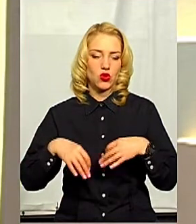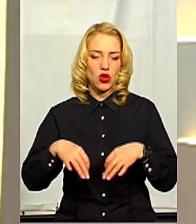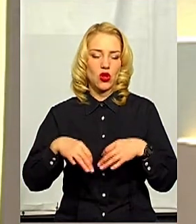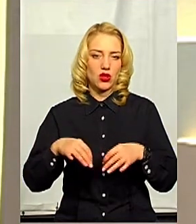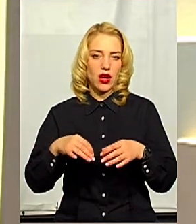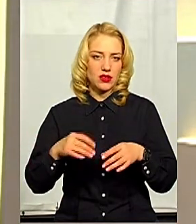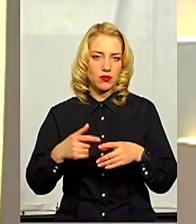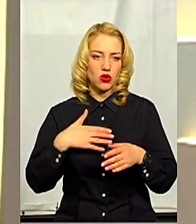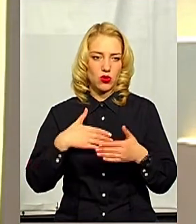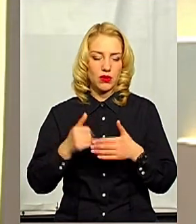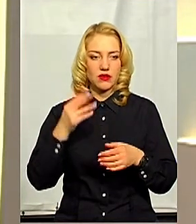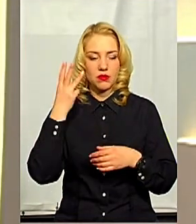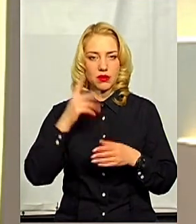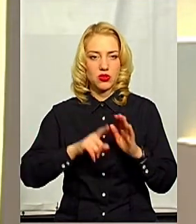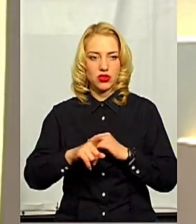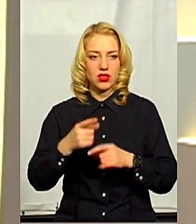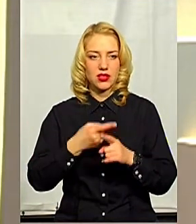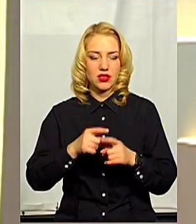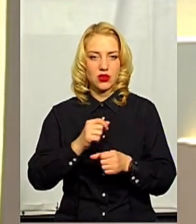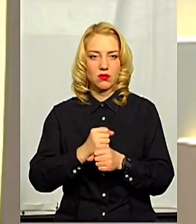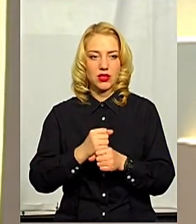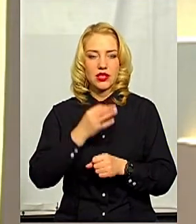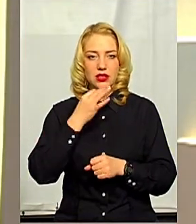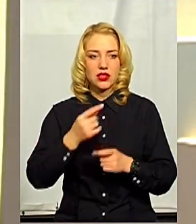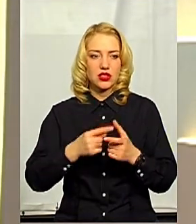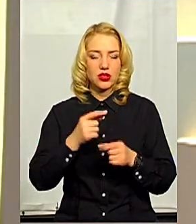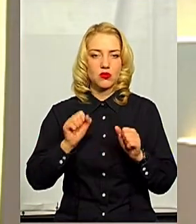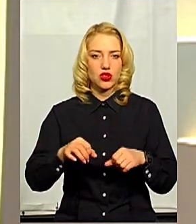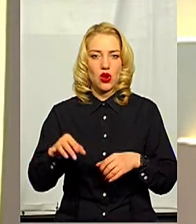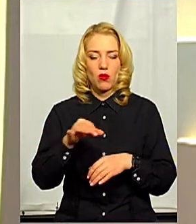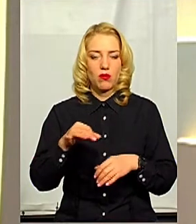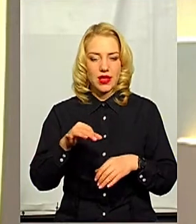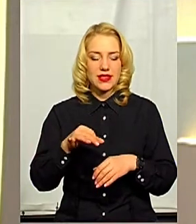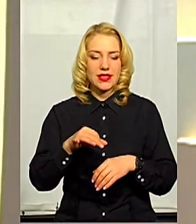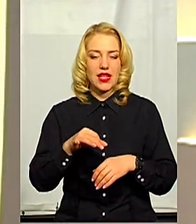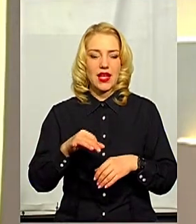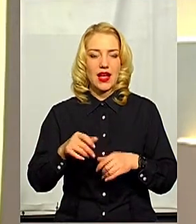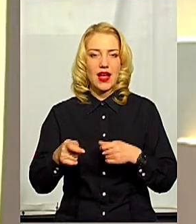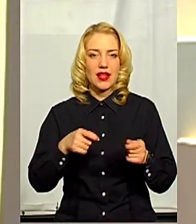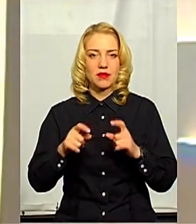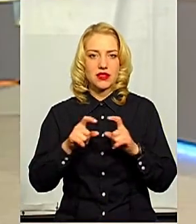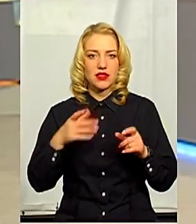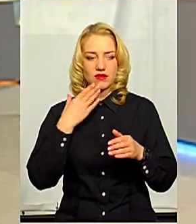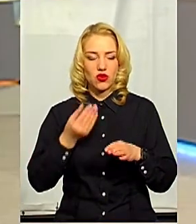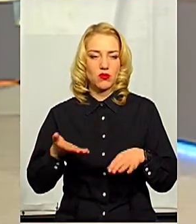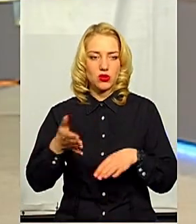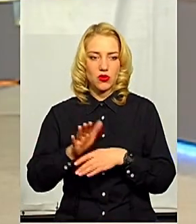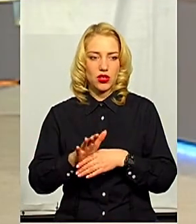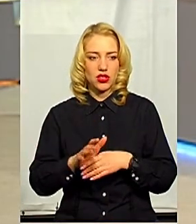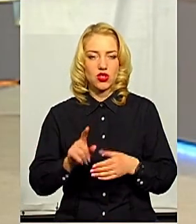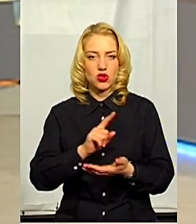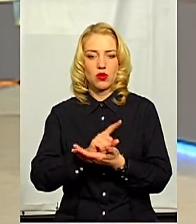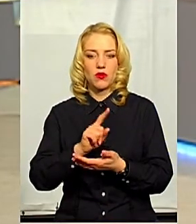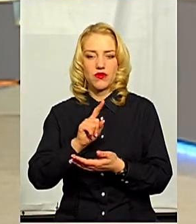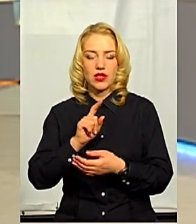Хмельницькому починають це робити. Скажіть, чи може обласна адміністрація своїм розпорядженням, наприклад, зобов'язати